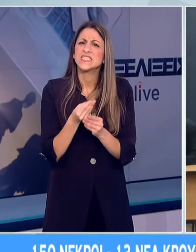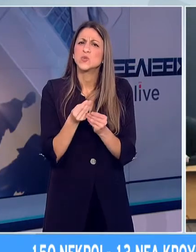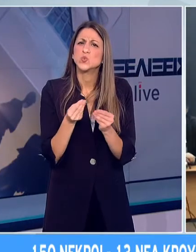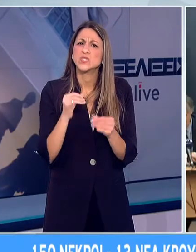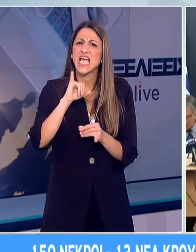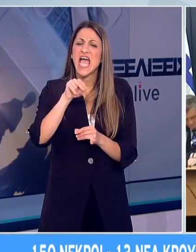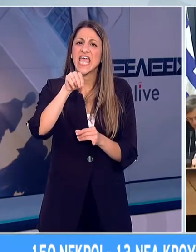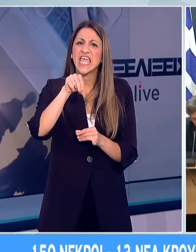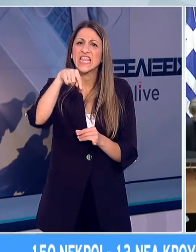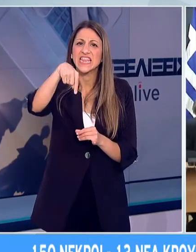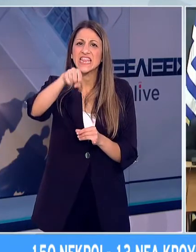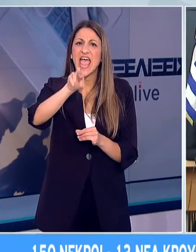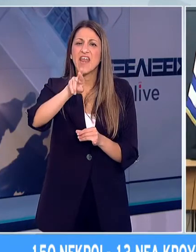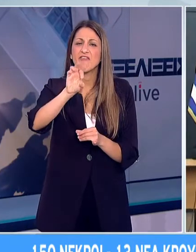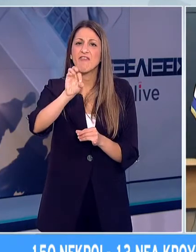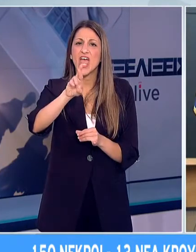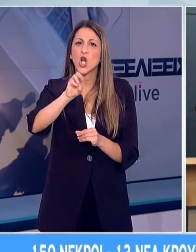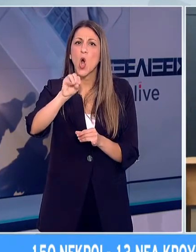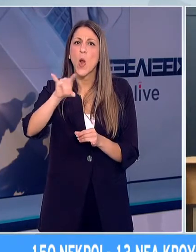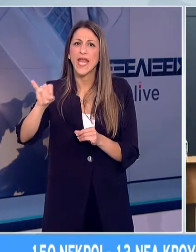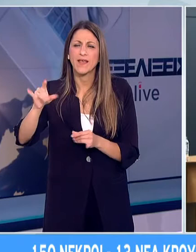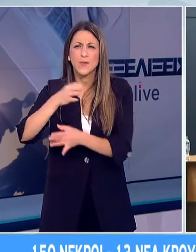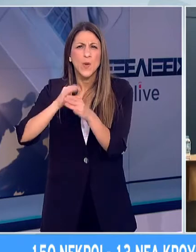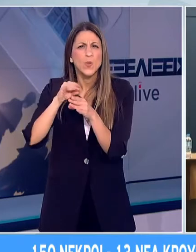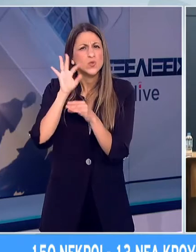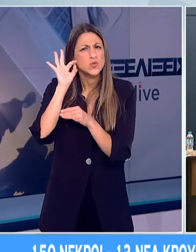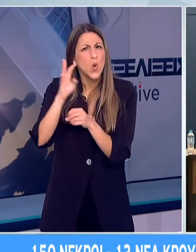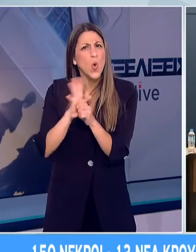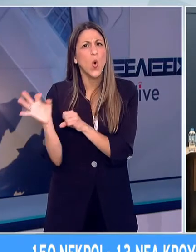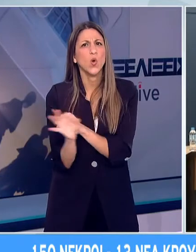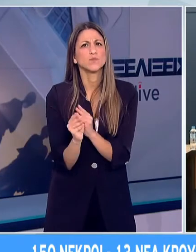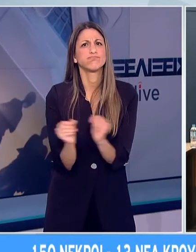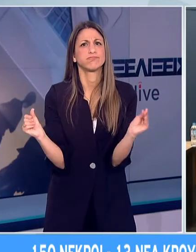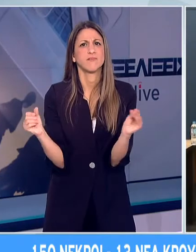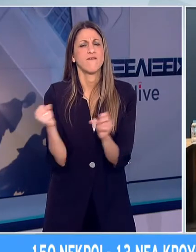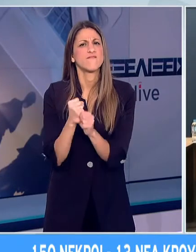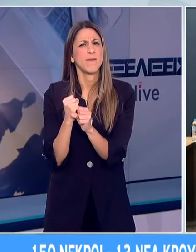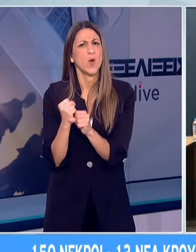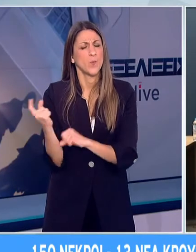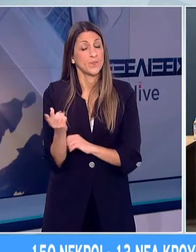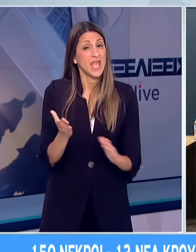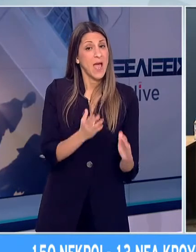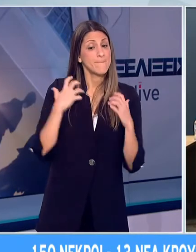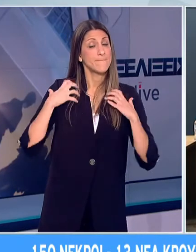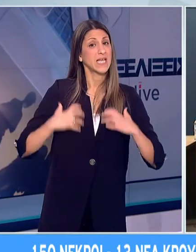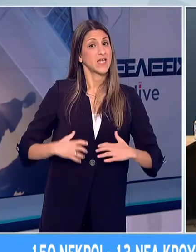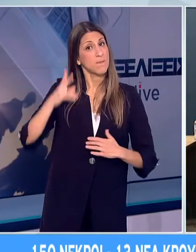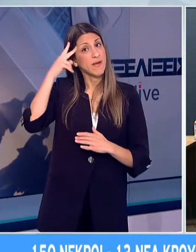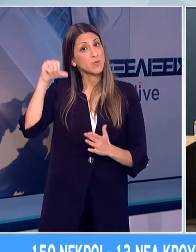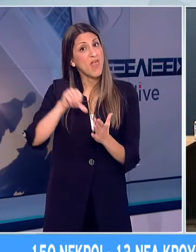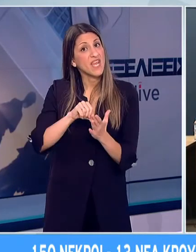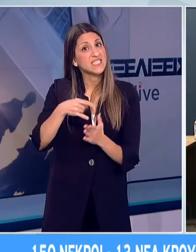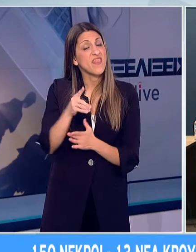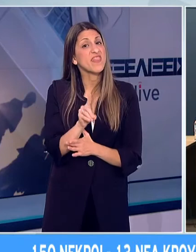κατά του κορονοϊού. Σε χθεσινή του ανάλυση, ωστόσο, ο πρίτανης του Πανεπιστημίου της Αθήνας, κ. Δημόπουλος, επισημαίνει πως η